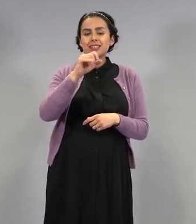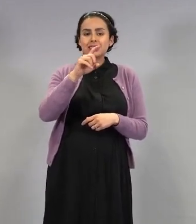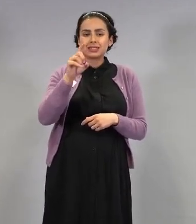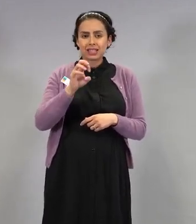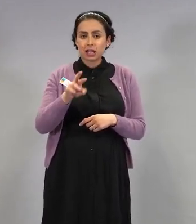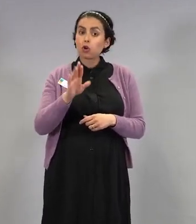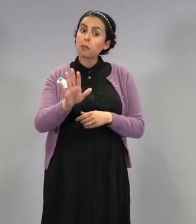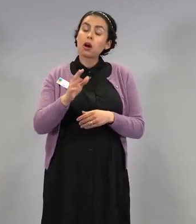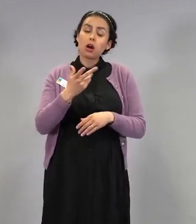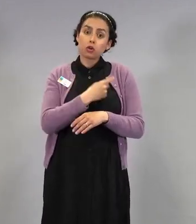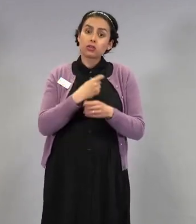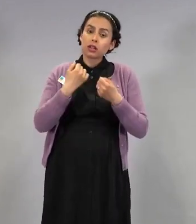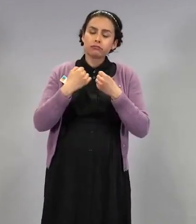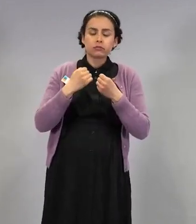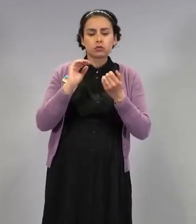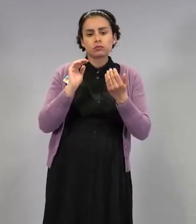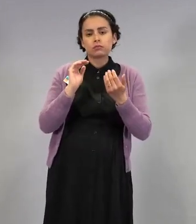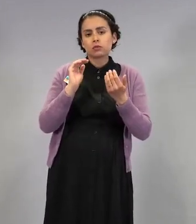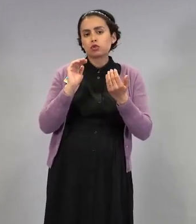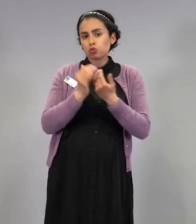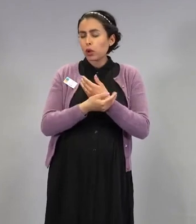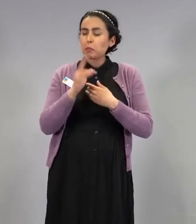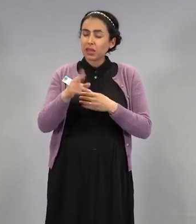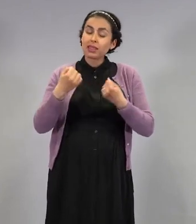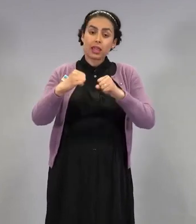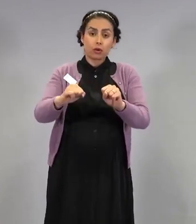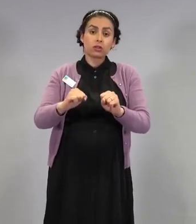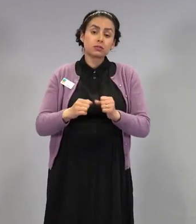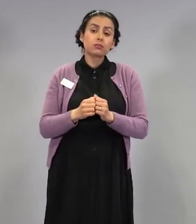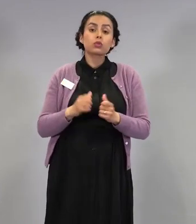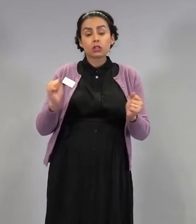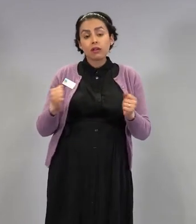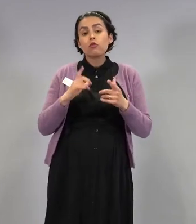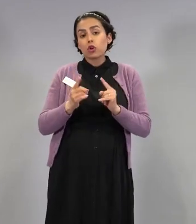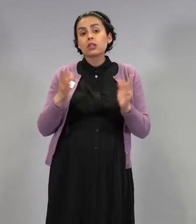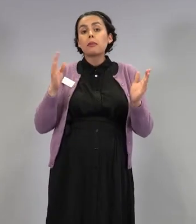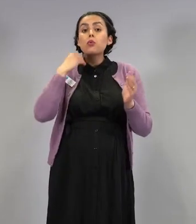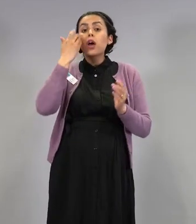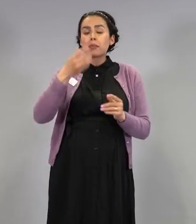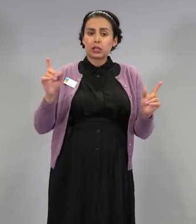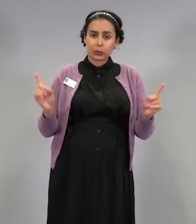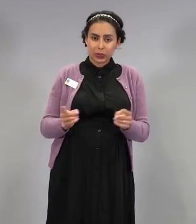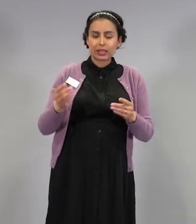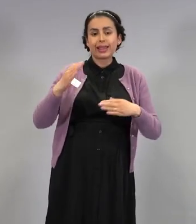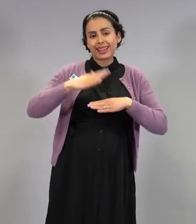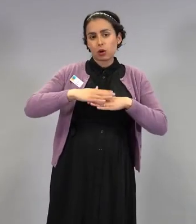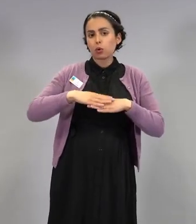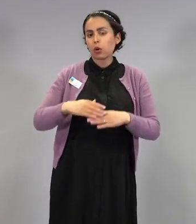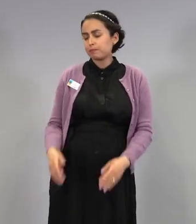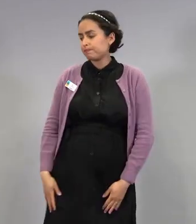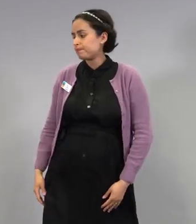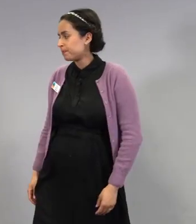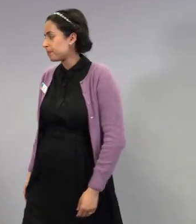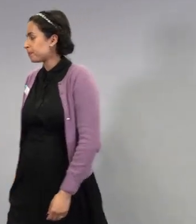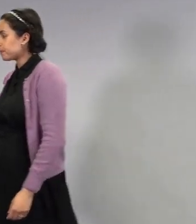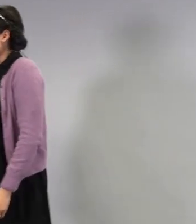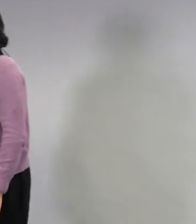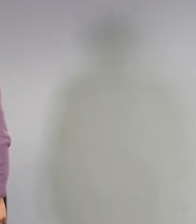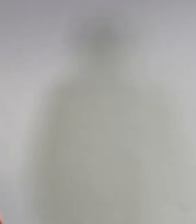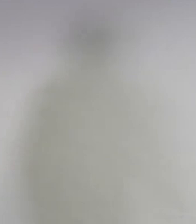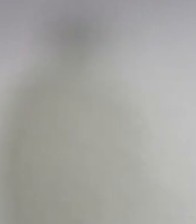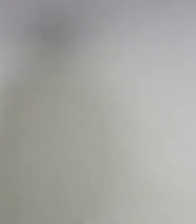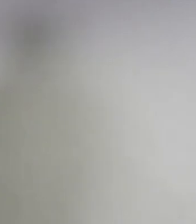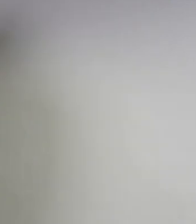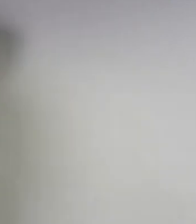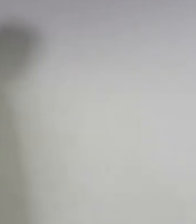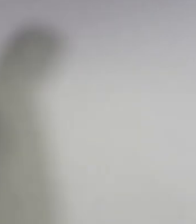lyhempään väliin kuin vain rokotetta saadaan. Hyvä. No onko sitten näillä koronarokotteilla ja muilla rokotteilla